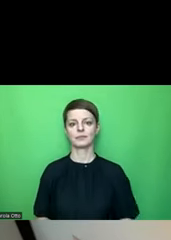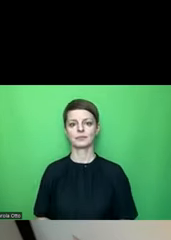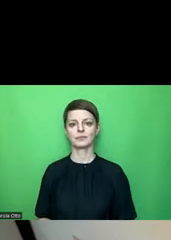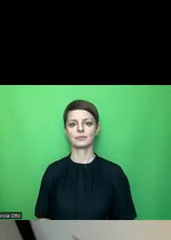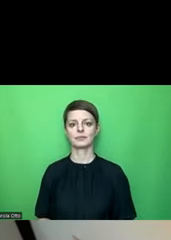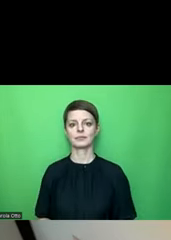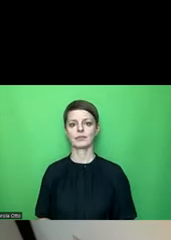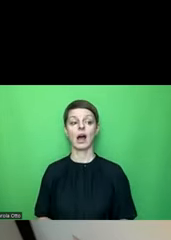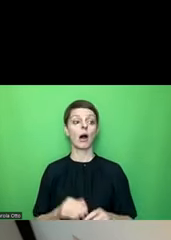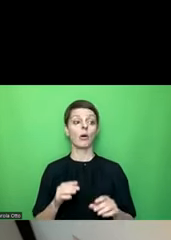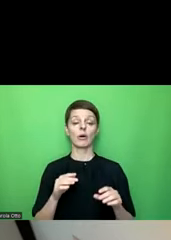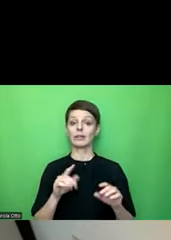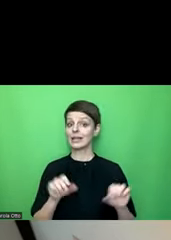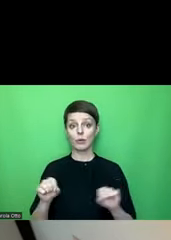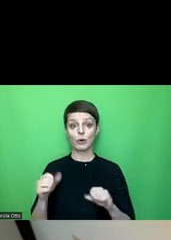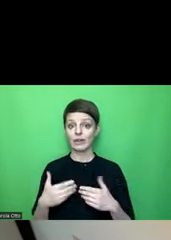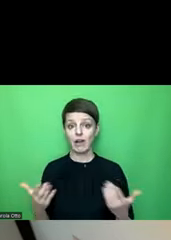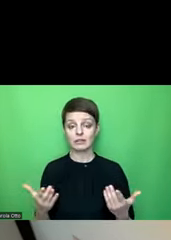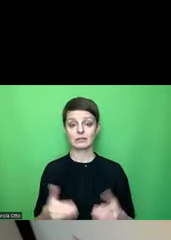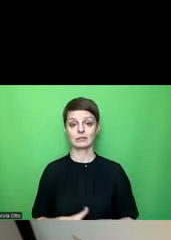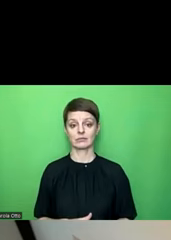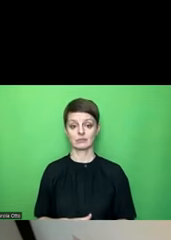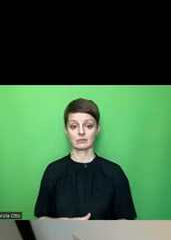Was auch nicht geht, ist einfach so eine